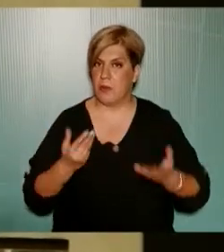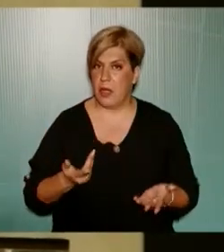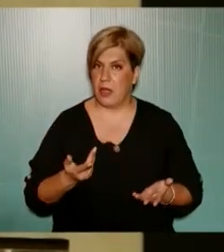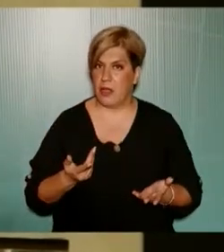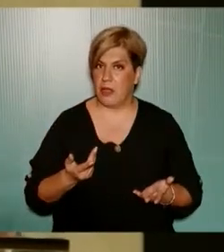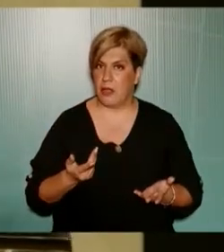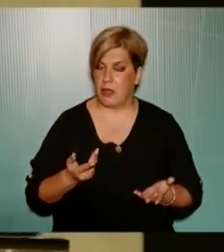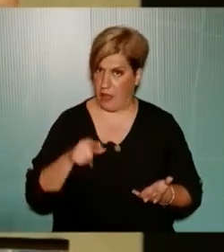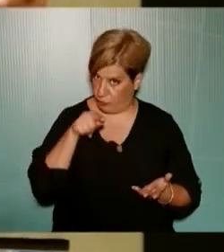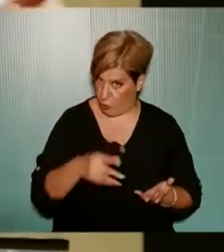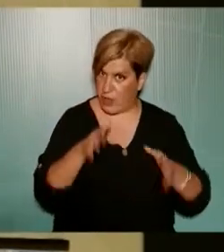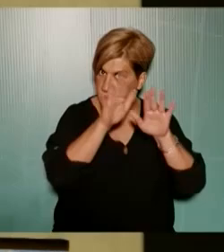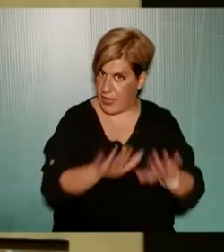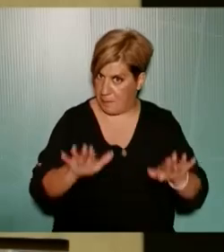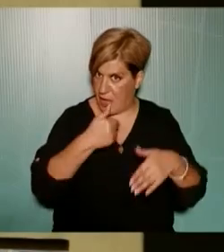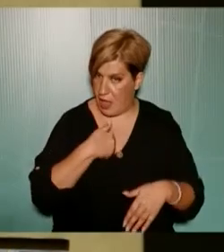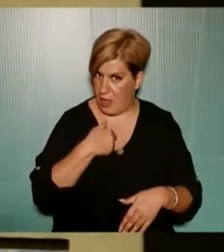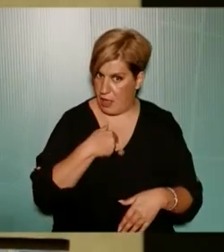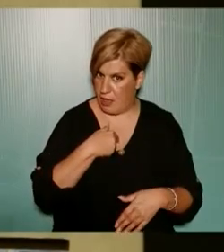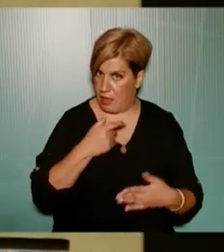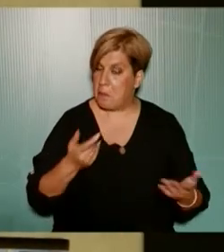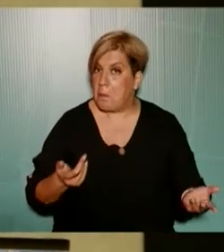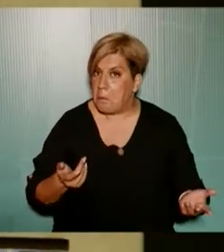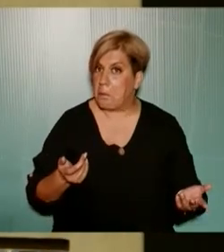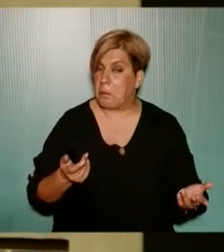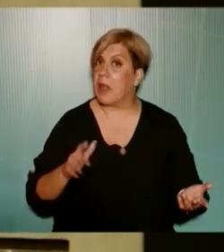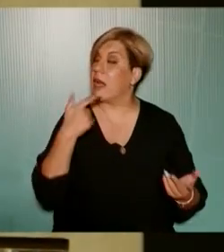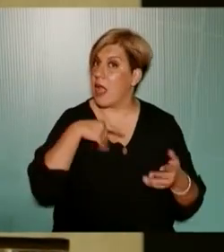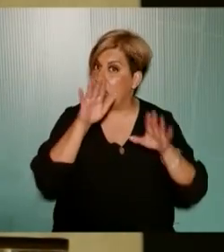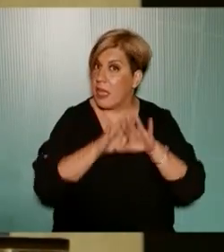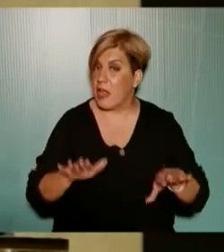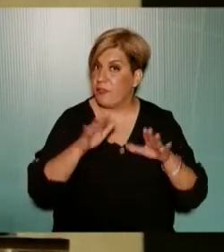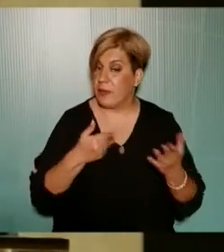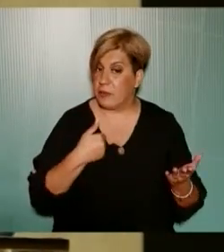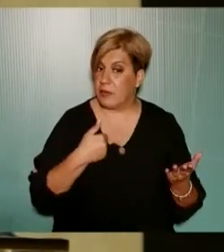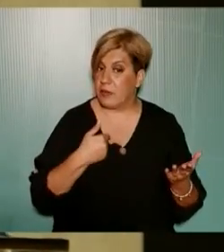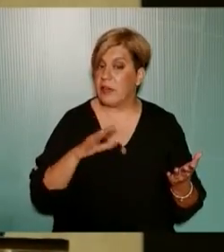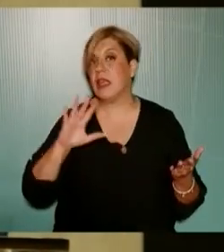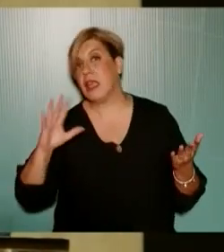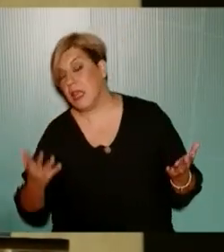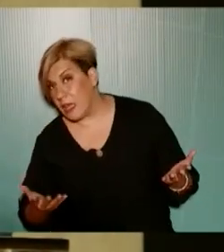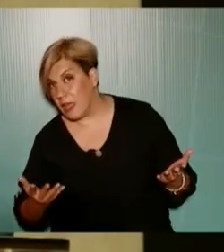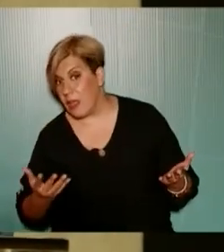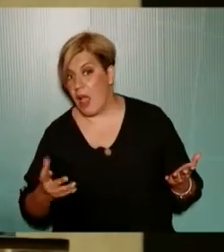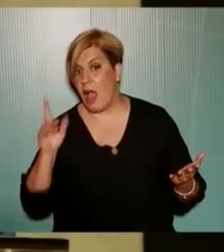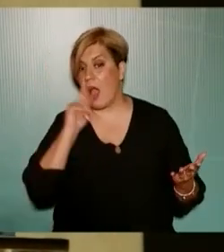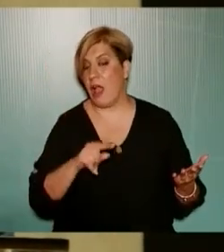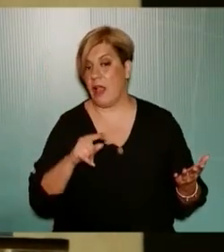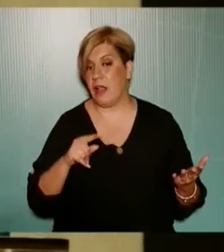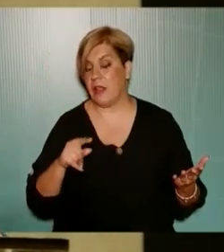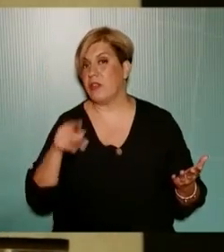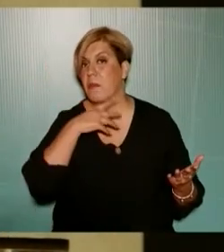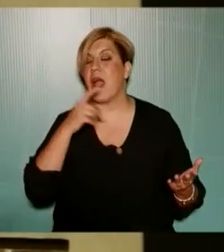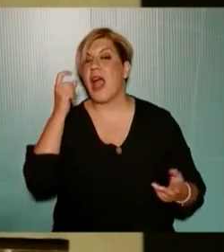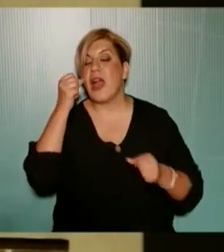είναι κατευνασμός αυτό εδώ πέρα είναι κατευνασμός ή είναι έλασσον